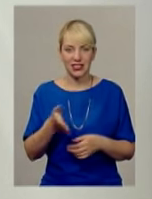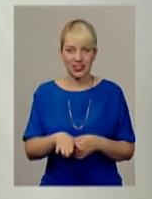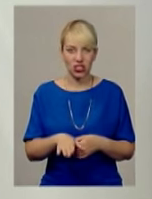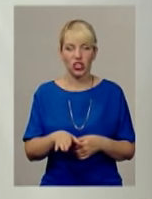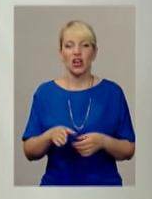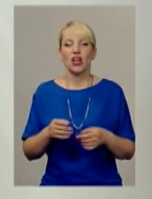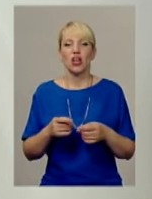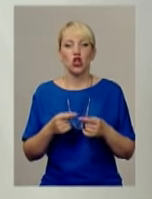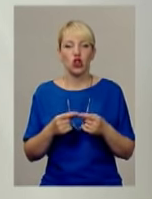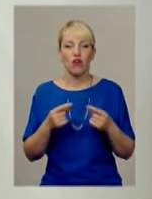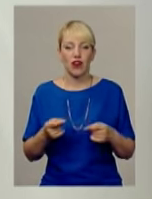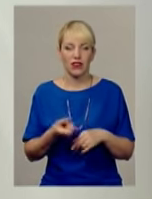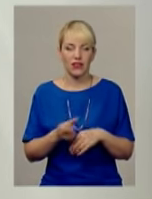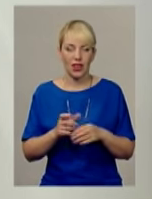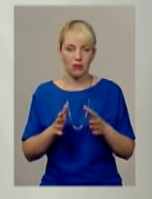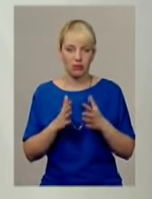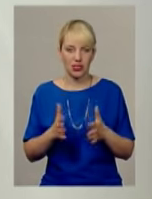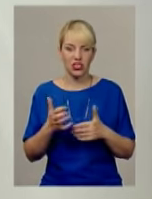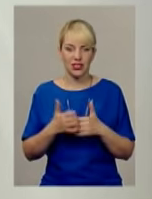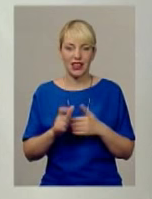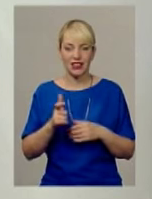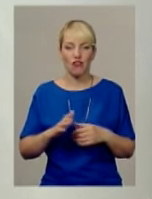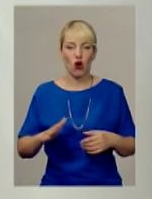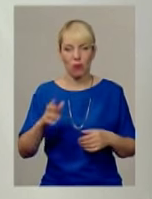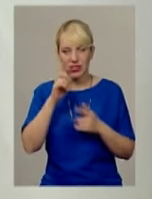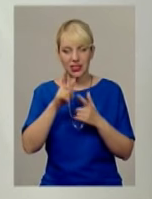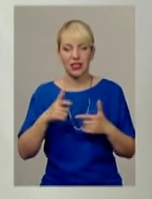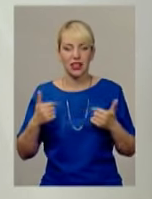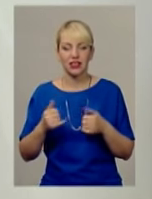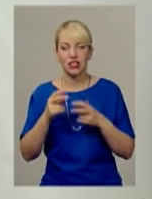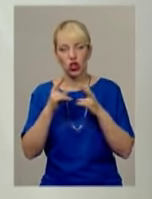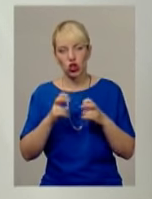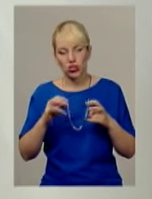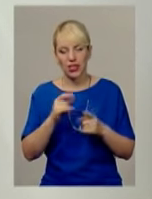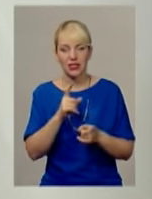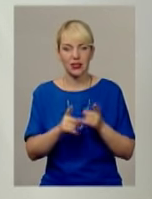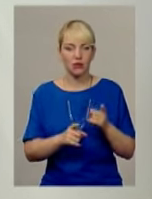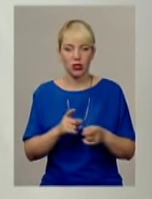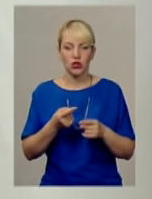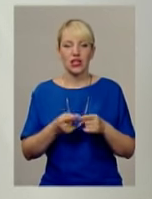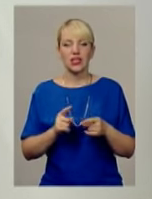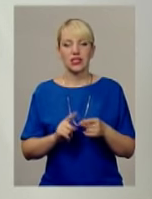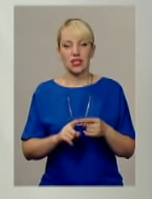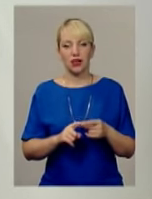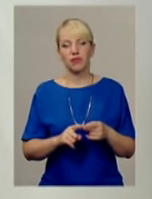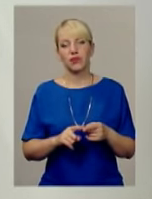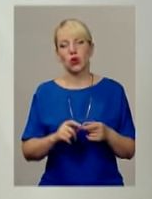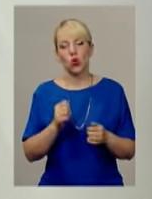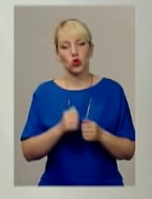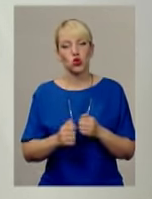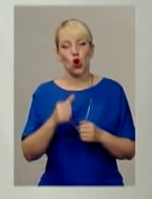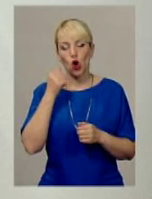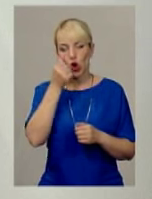найбільше серед європейських країн. І розглядається, змінюється дана структура практично кожного року.